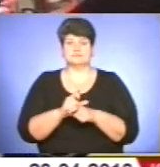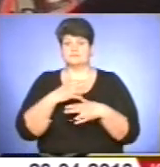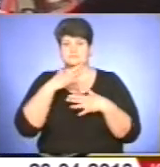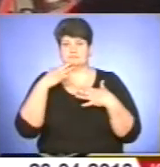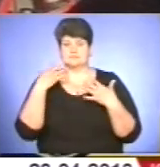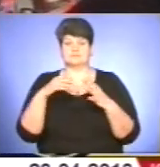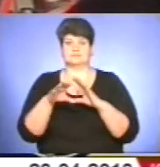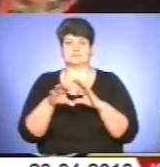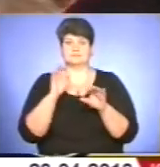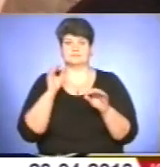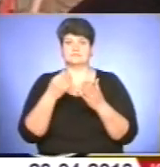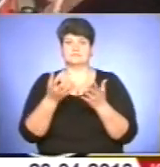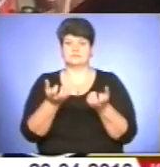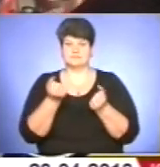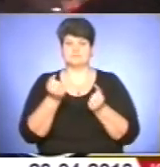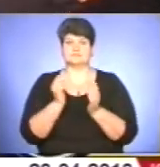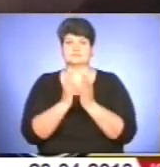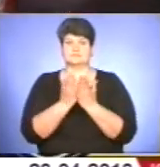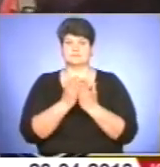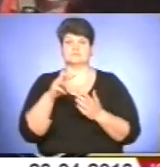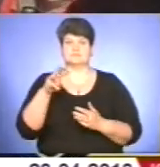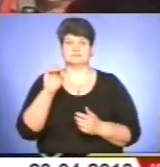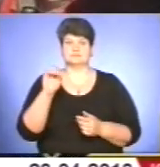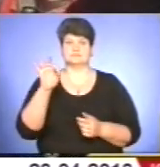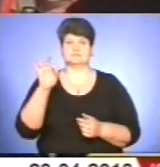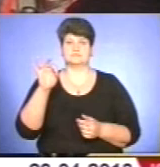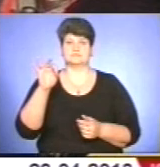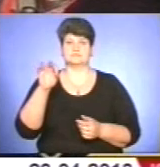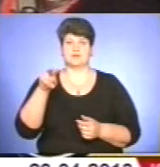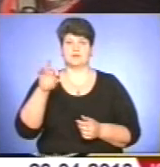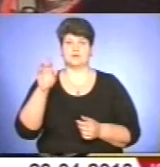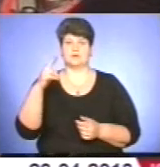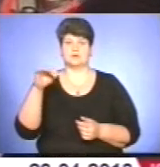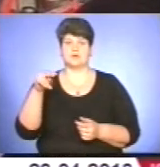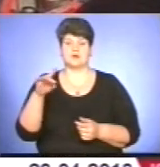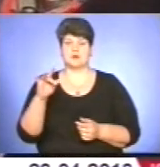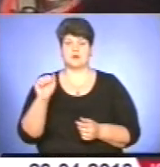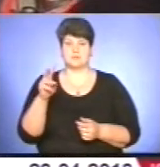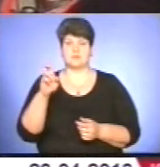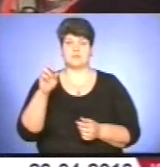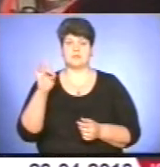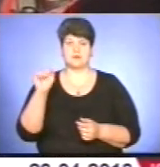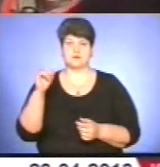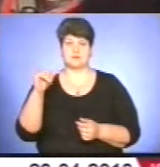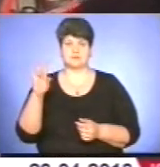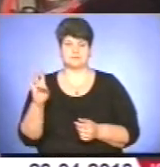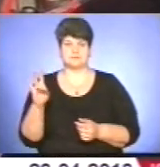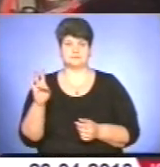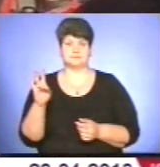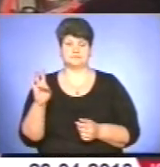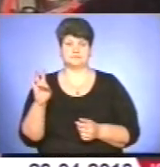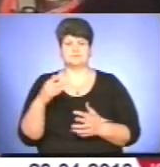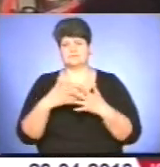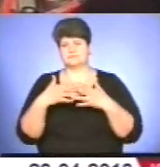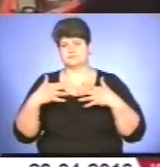брати старше покоління, то в них оці жіночі романи. Картленд, Браун і так